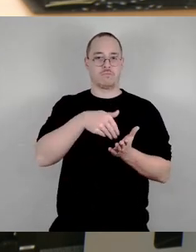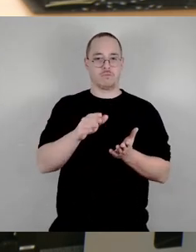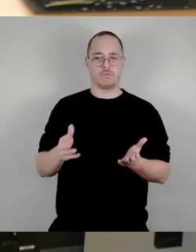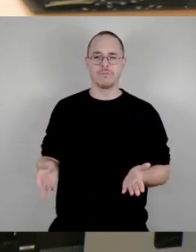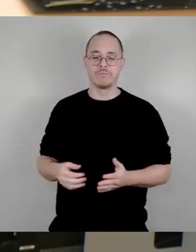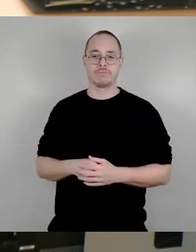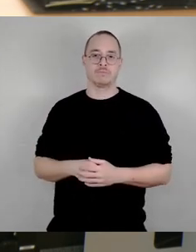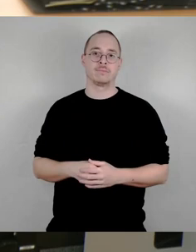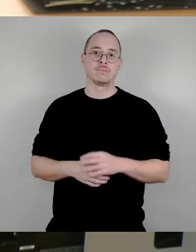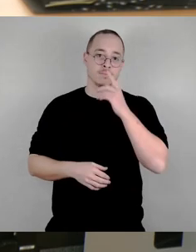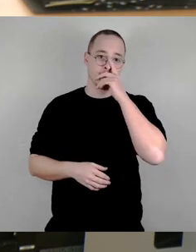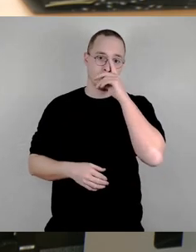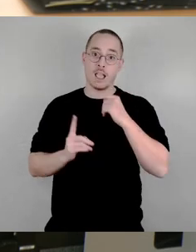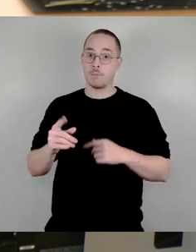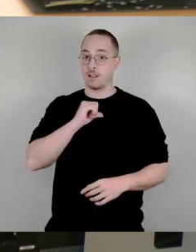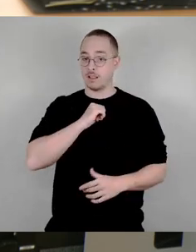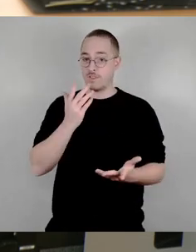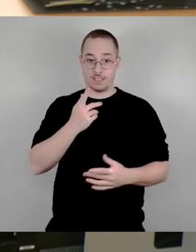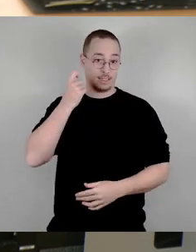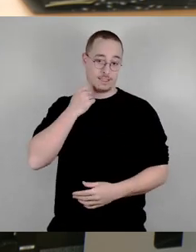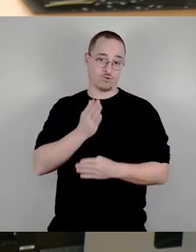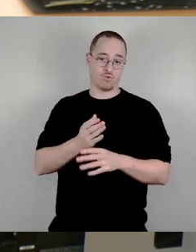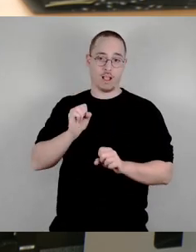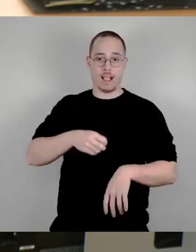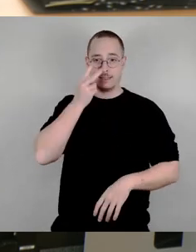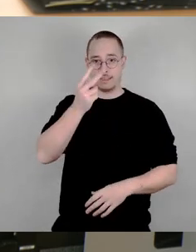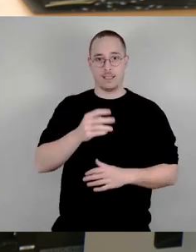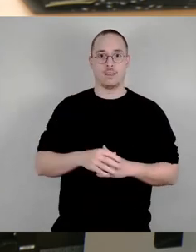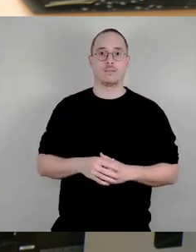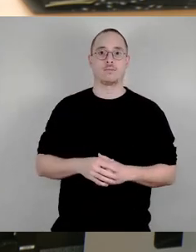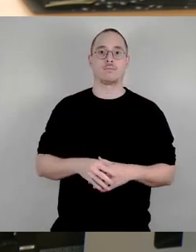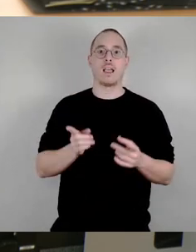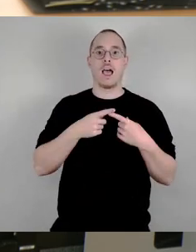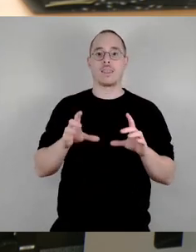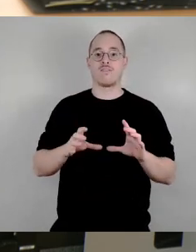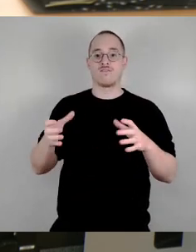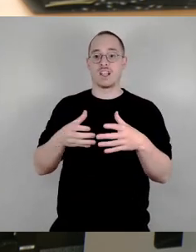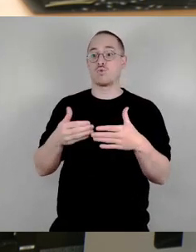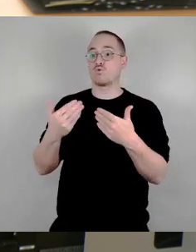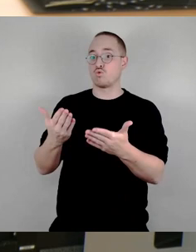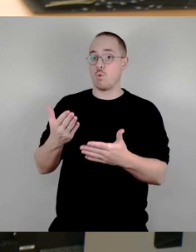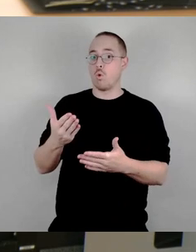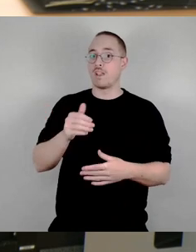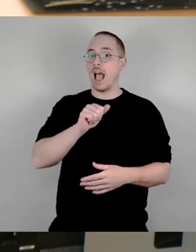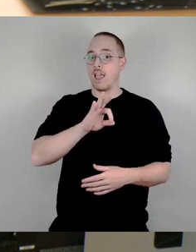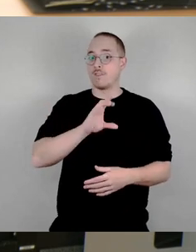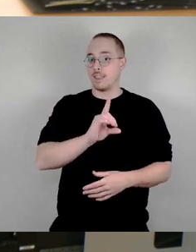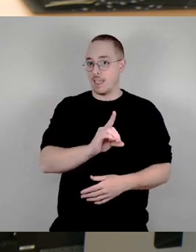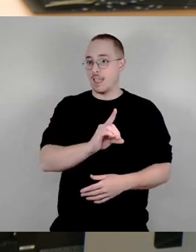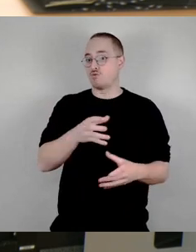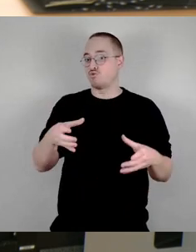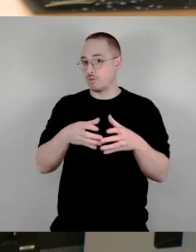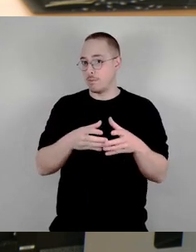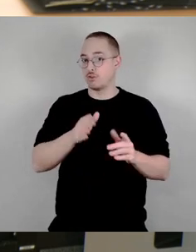gestern gesehen. Wenn andere Fraktionen mit der AfD stimmen, ist das ja schlecht. Nun werden die